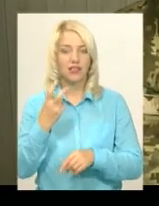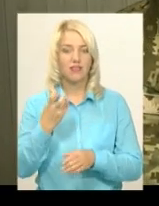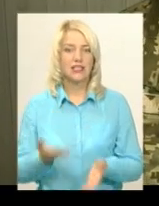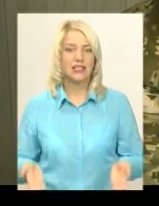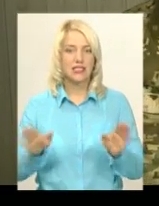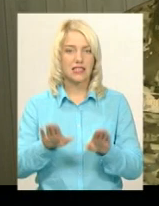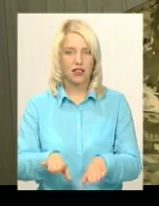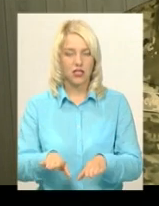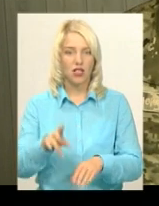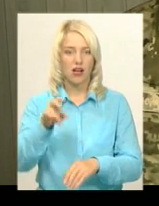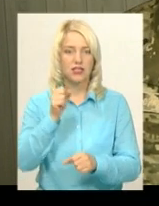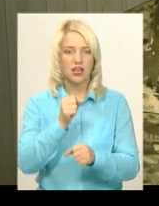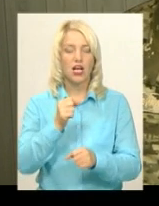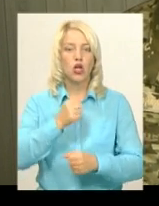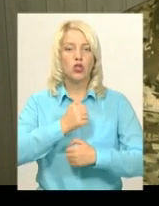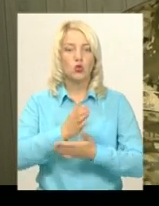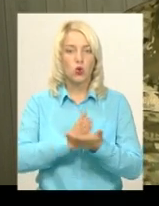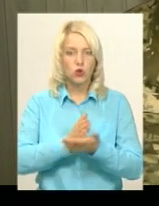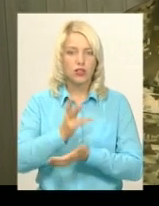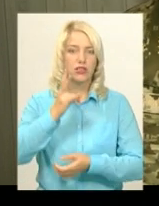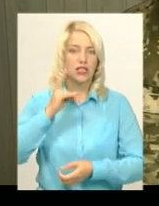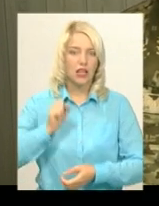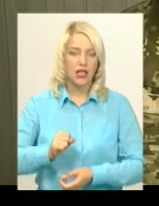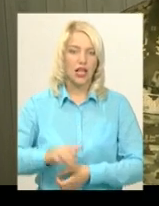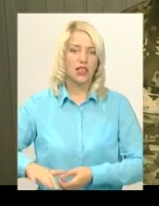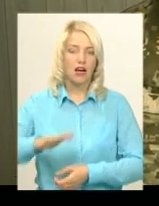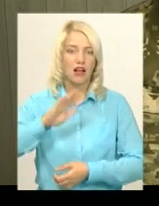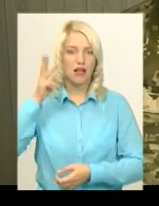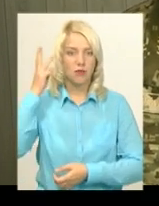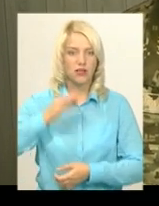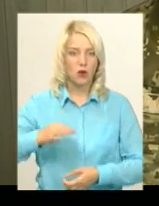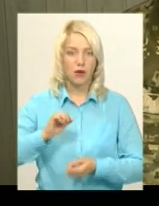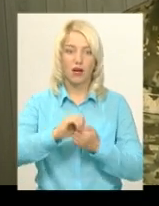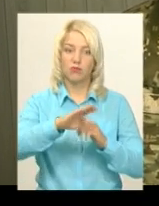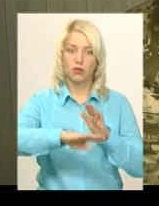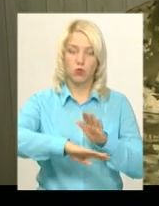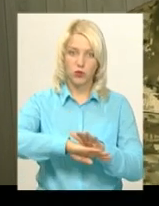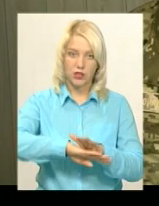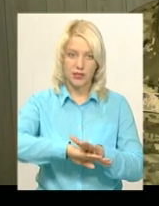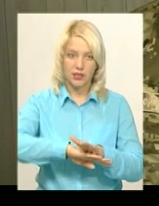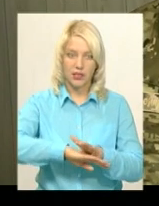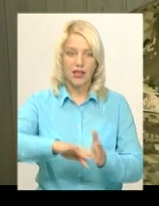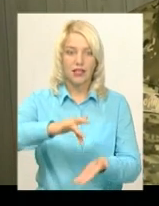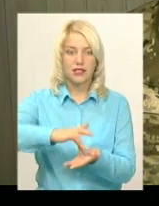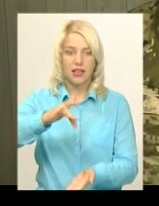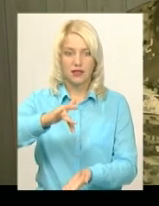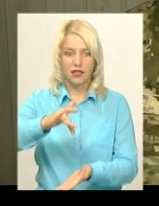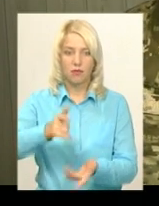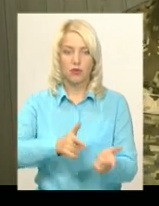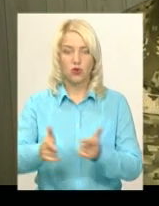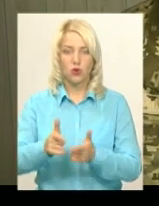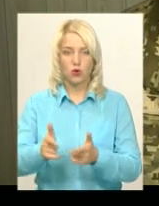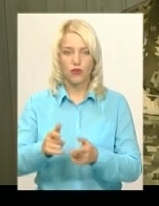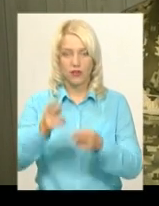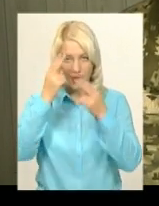служити на теренах Хмельницької області. Це Кам'янець-Подільський, центр підготовки